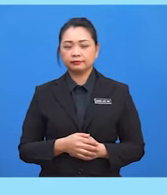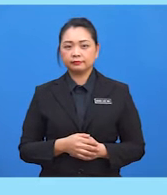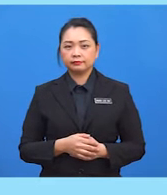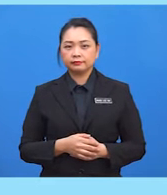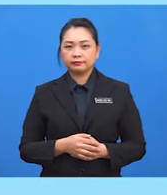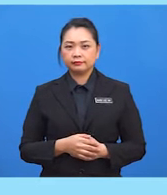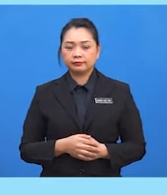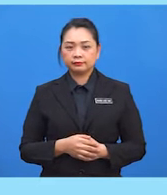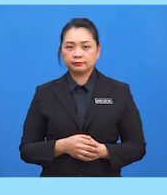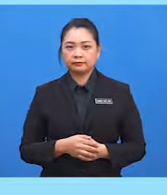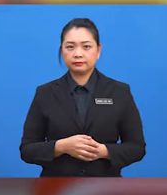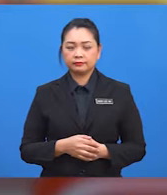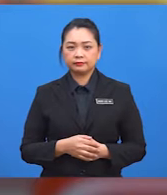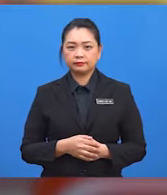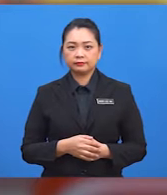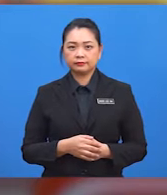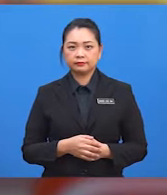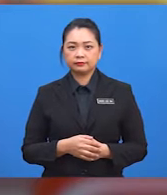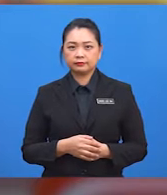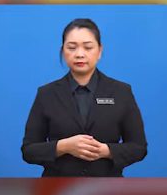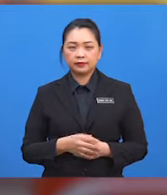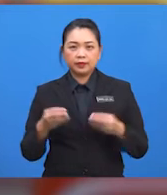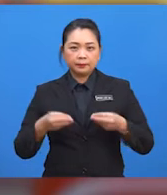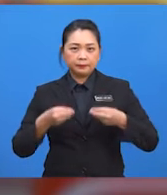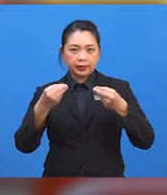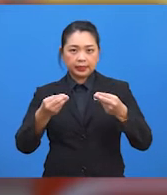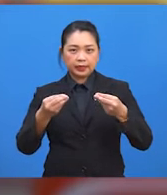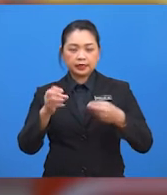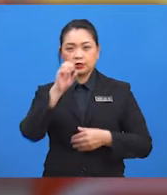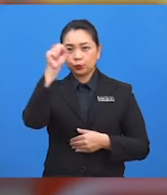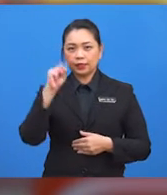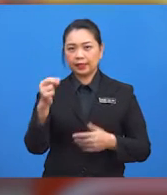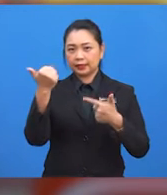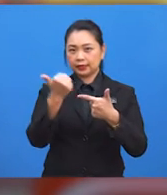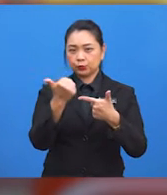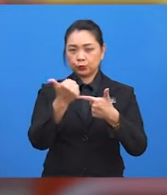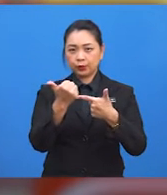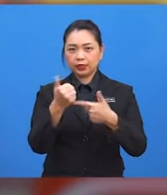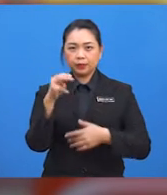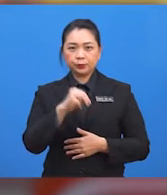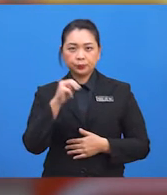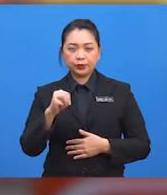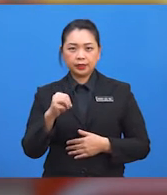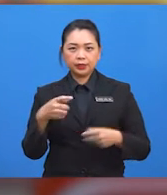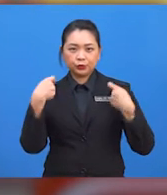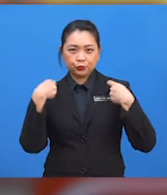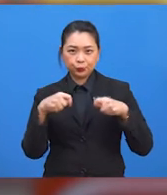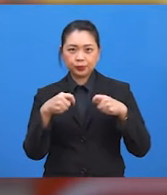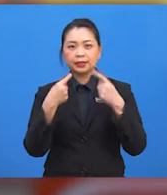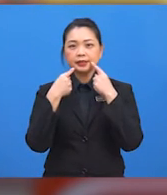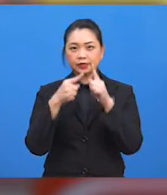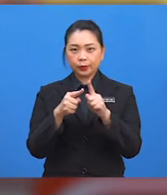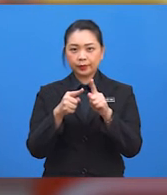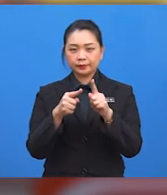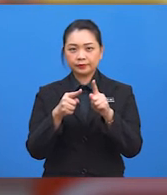6 minit. Bagi soalan kedua ini, murid-murid cuba jawab soalan ini